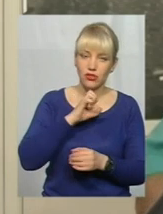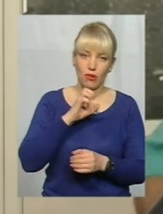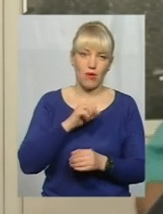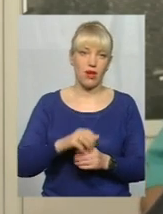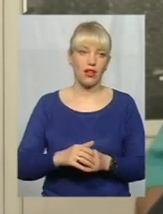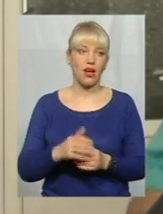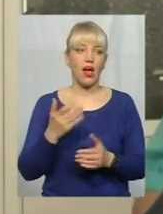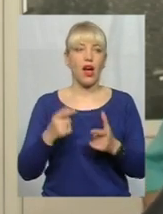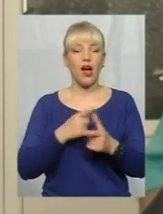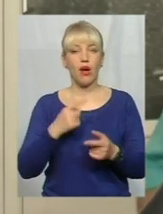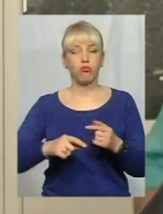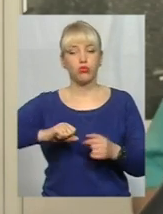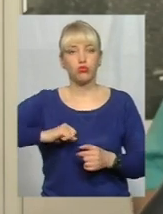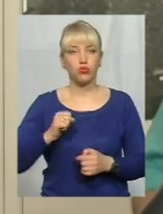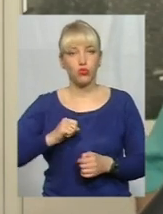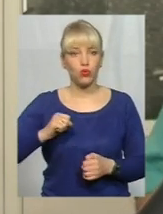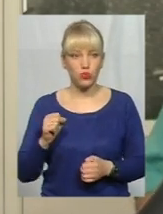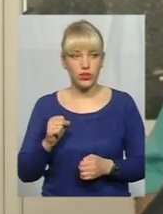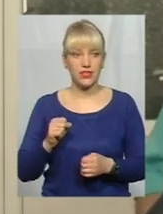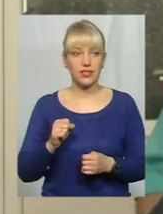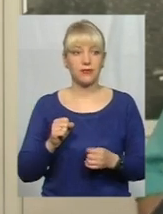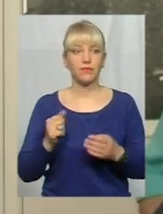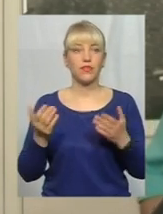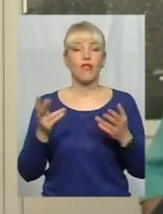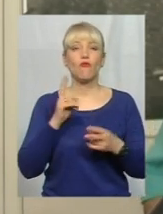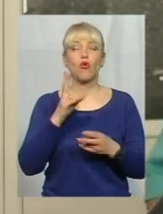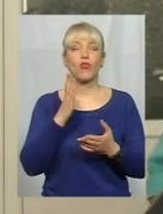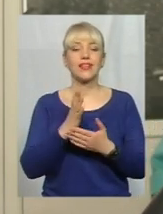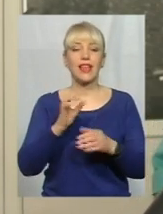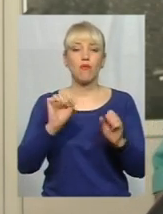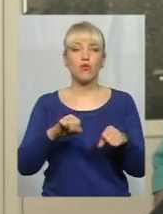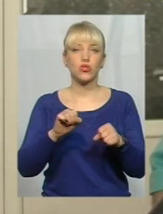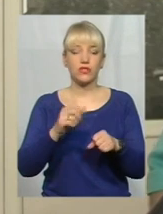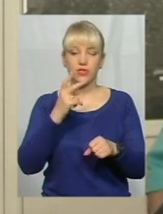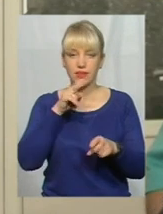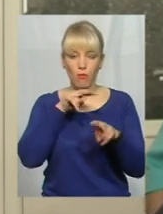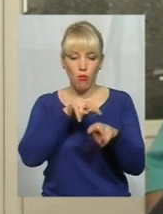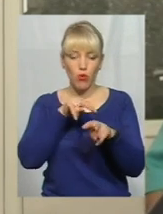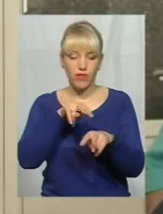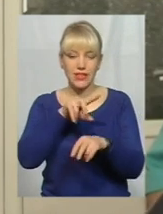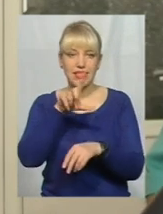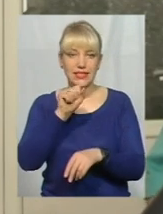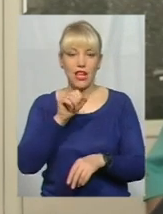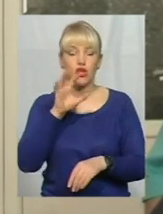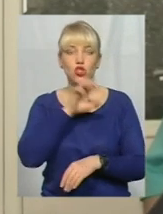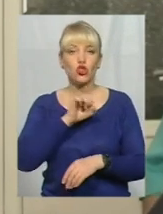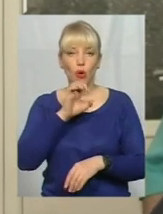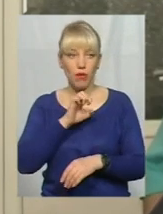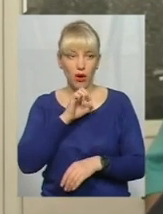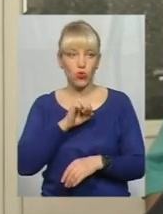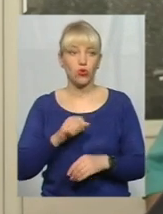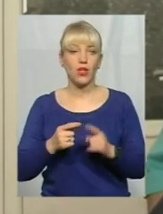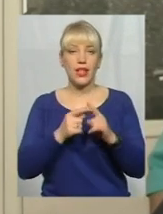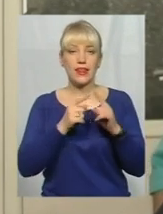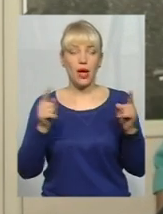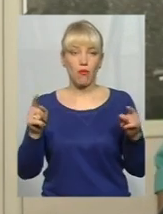що друзі, як є можливіше подивитися за собакою, спостерігати за нею на